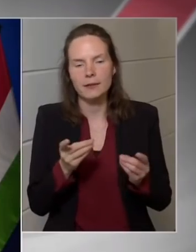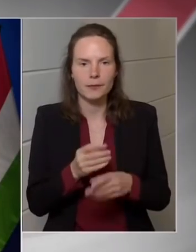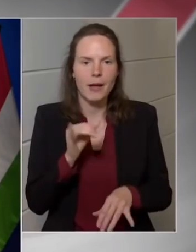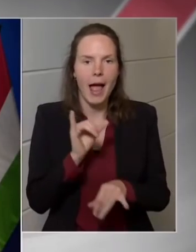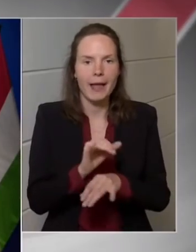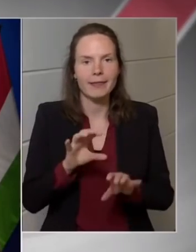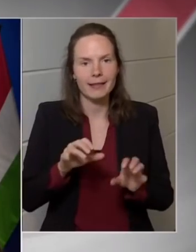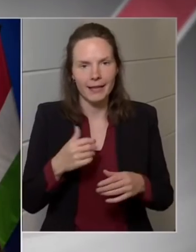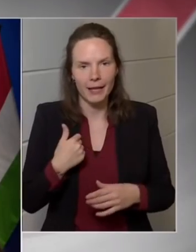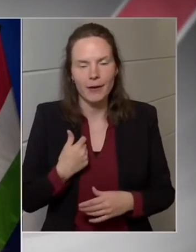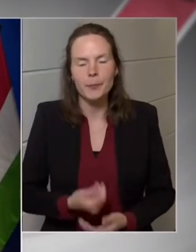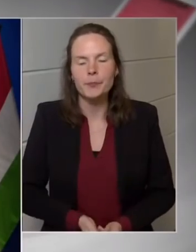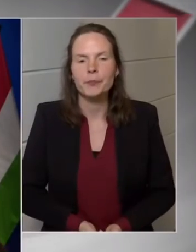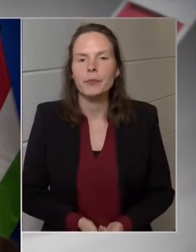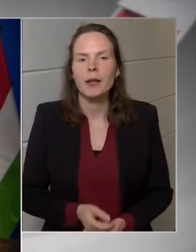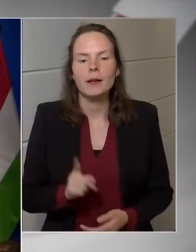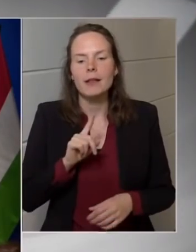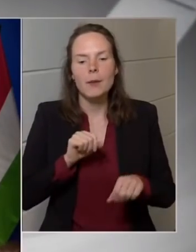Heti TV.